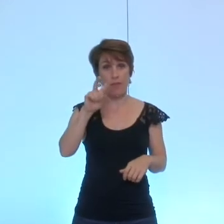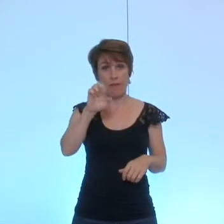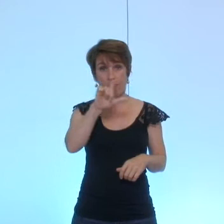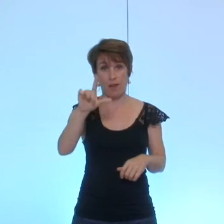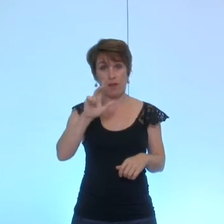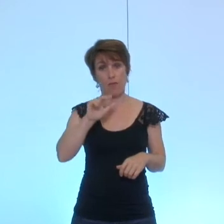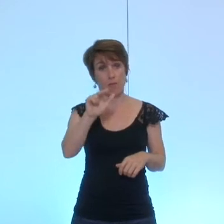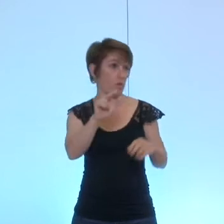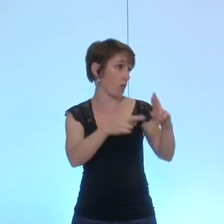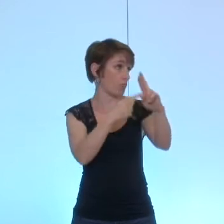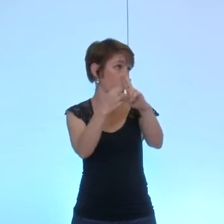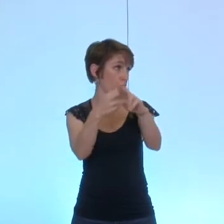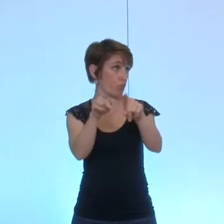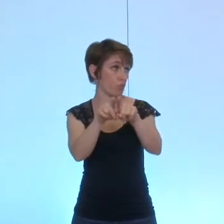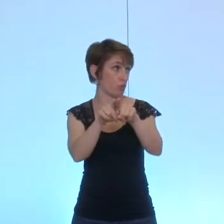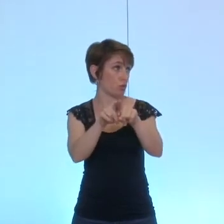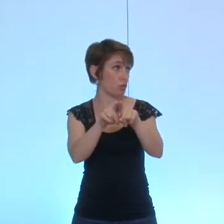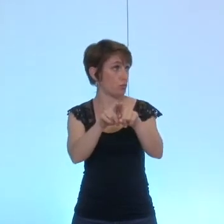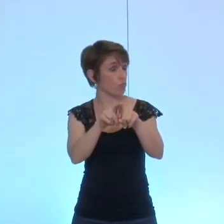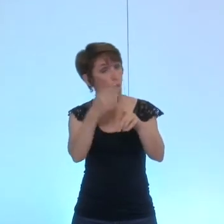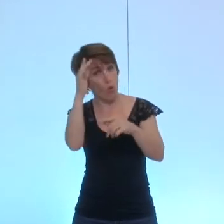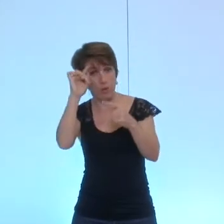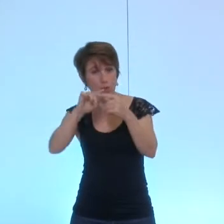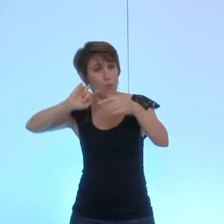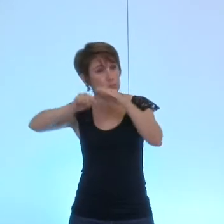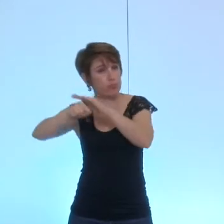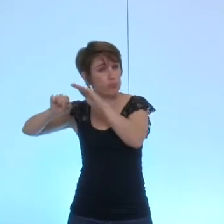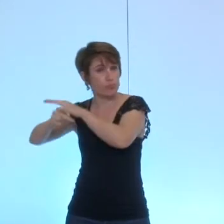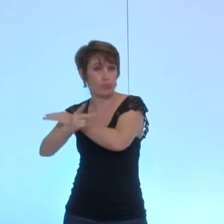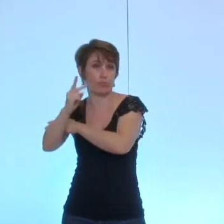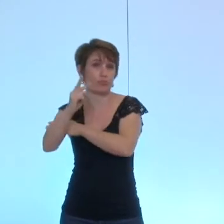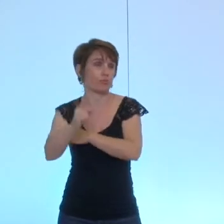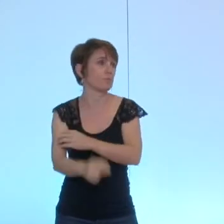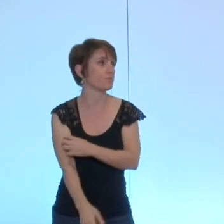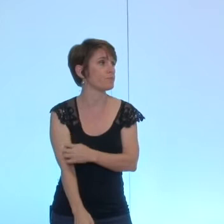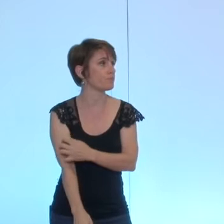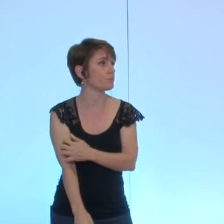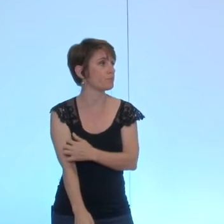de répondre sur d'autres points qui dépendent de l'exécutif